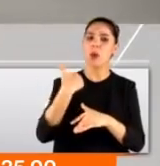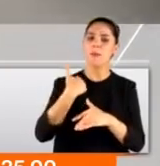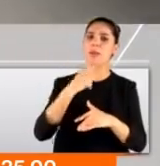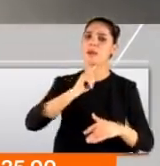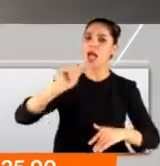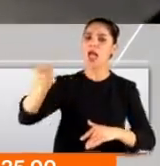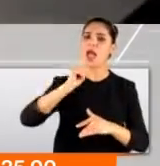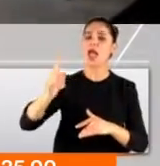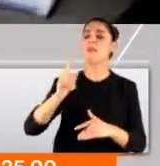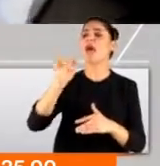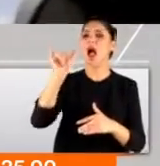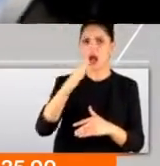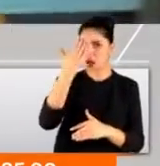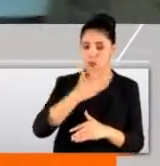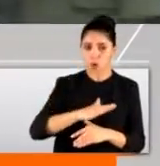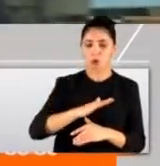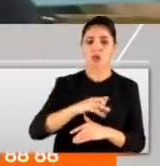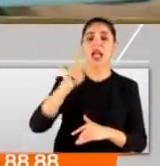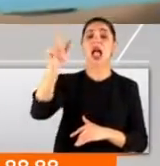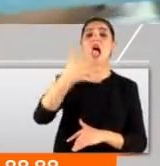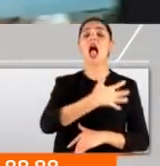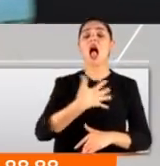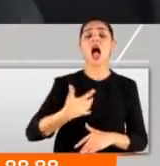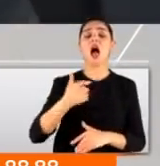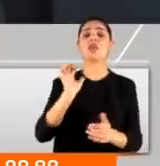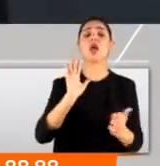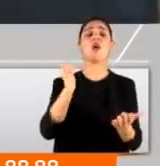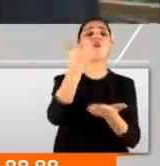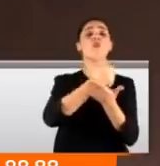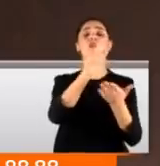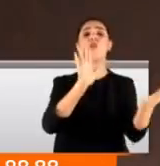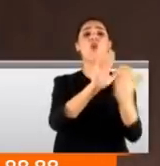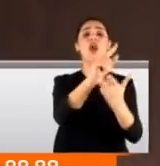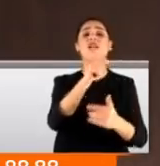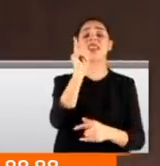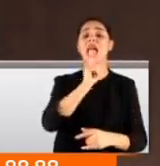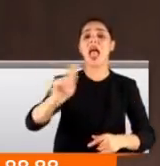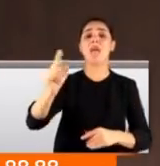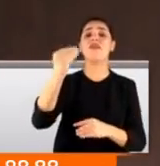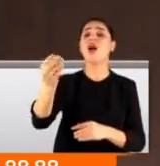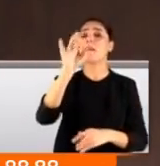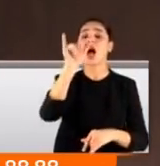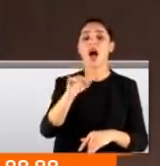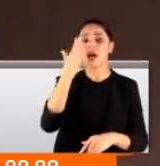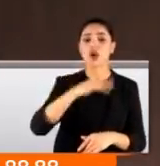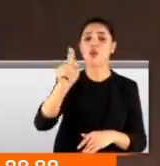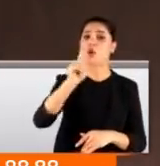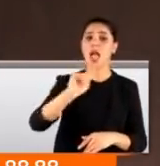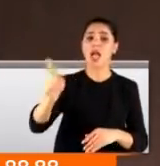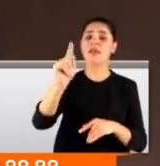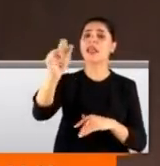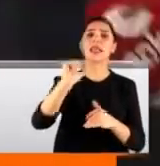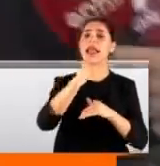talimat verme hakkım yoksa ana muhalefetin de talimat verme hakkı yok. Bu talimatlar verilirken niçin